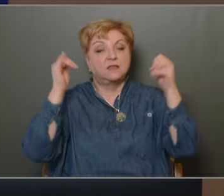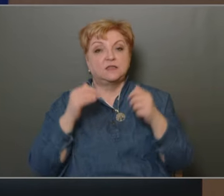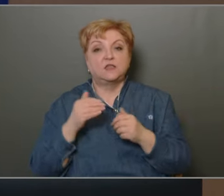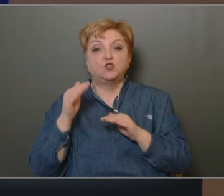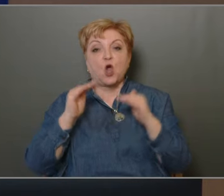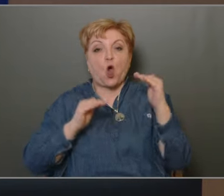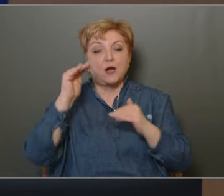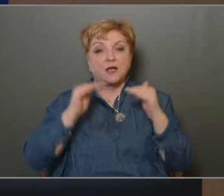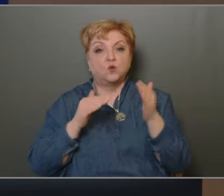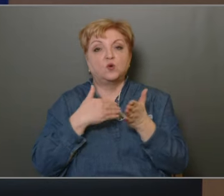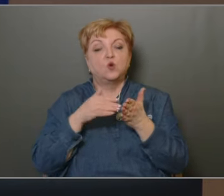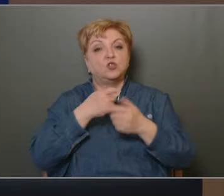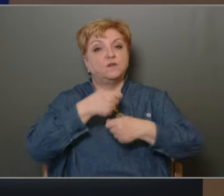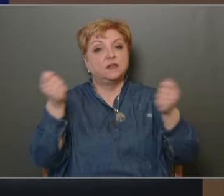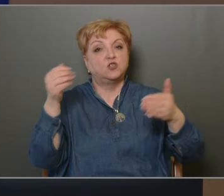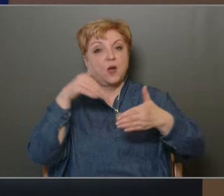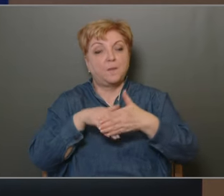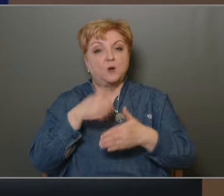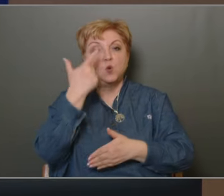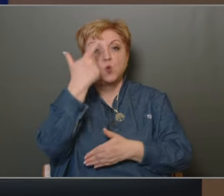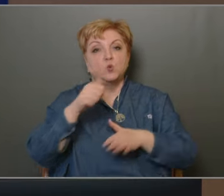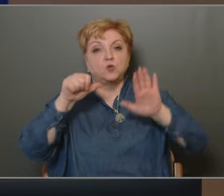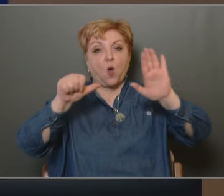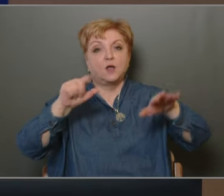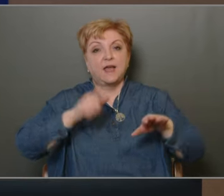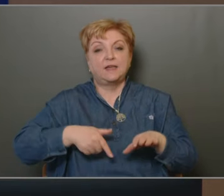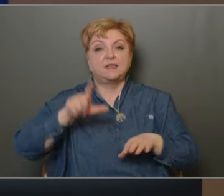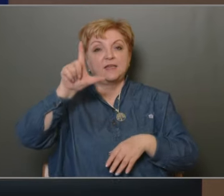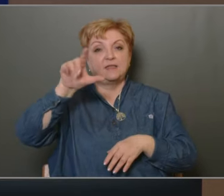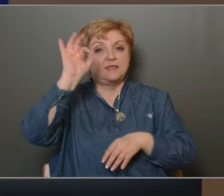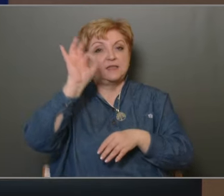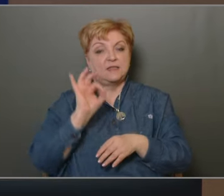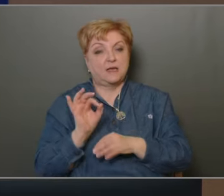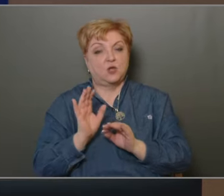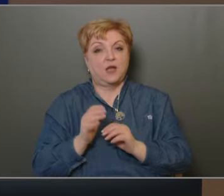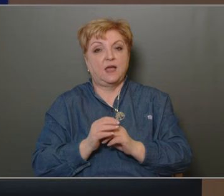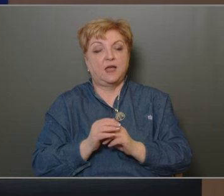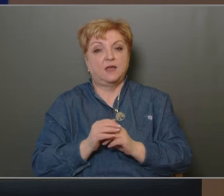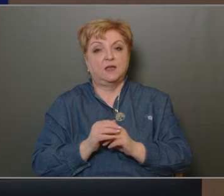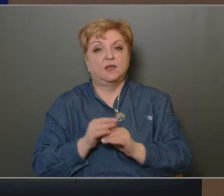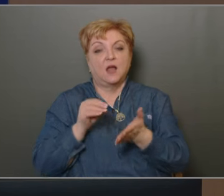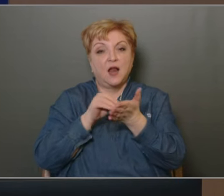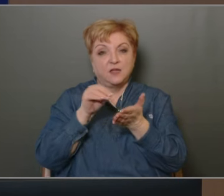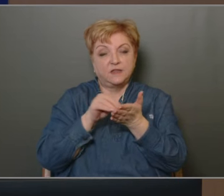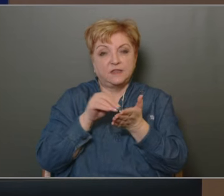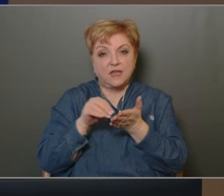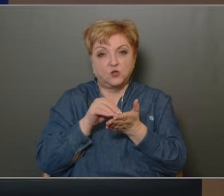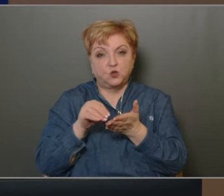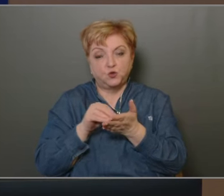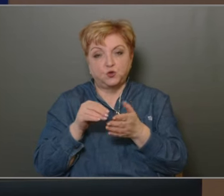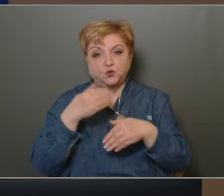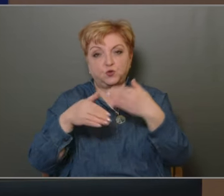aránya költségvetésen belül 26,2%-ot képvisel. A likvidítás folyamatosan